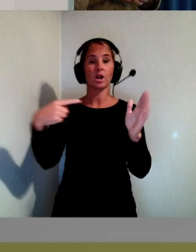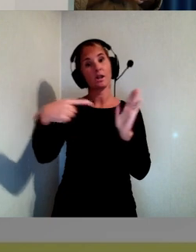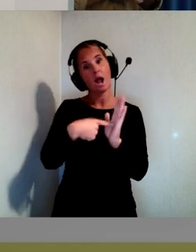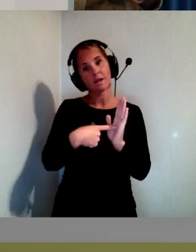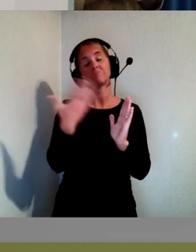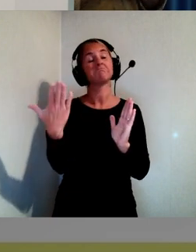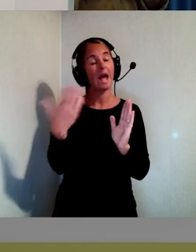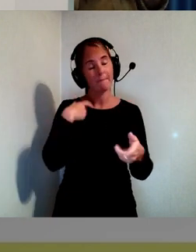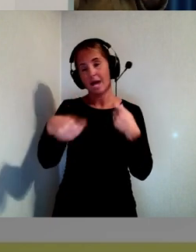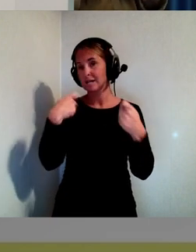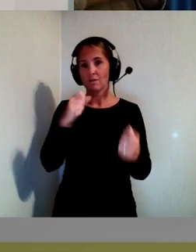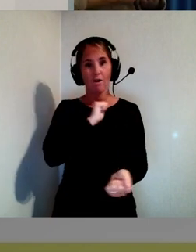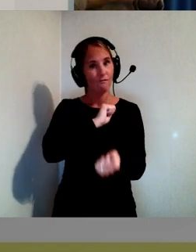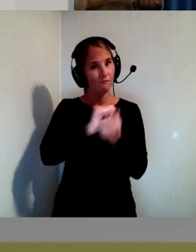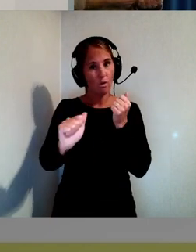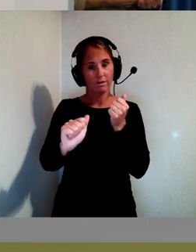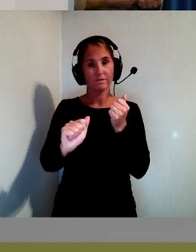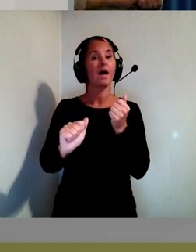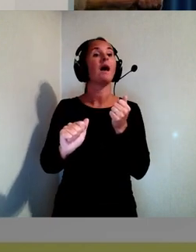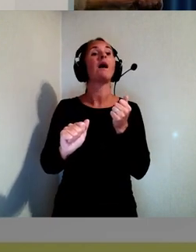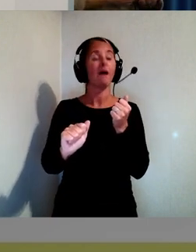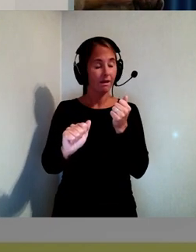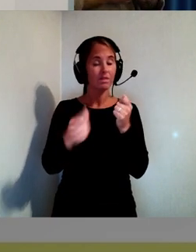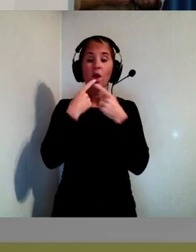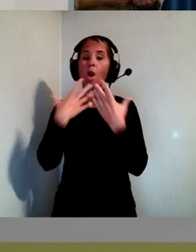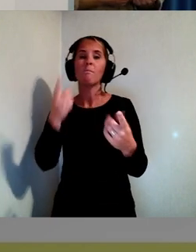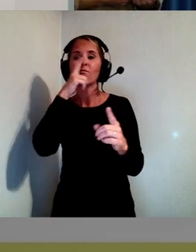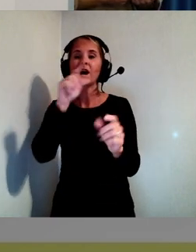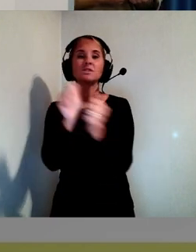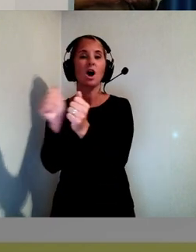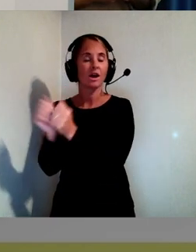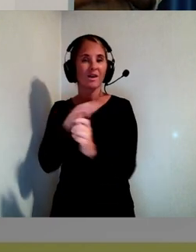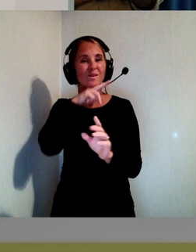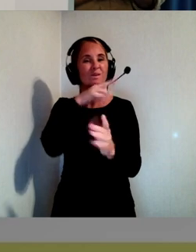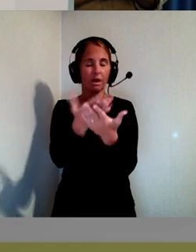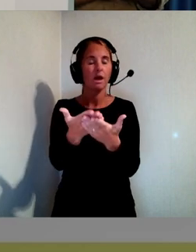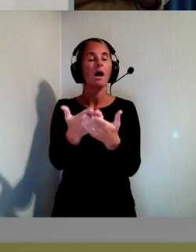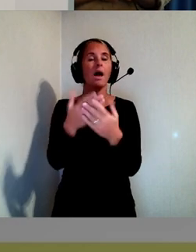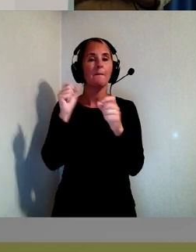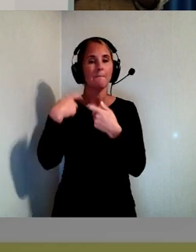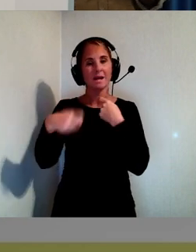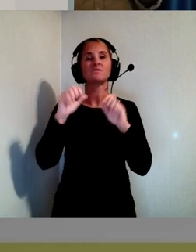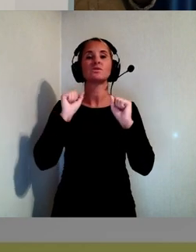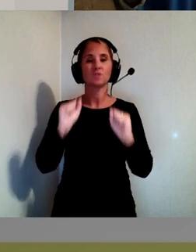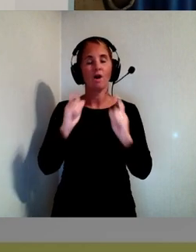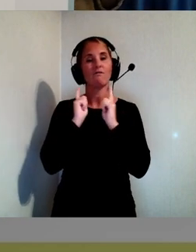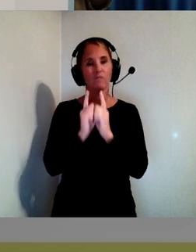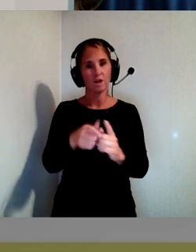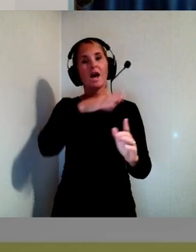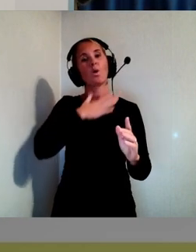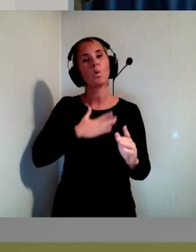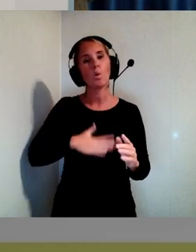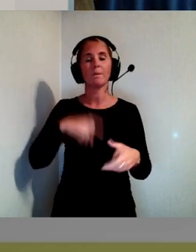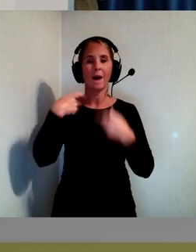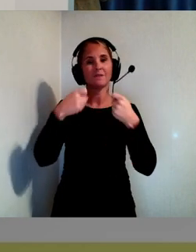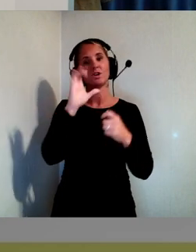inte marknadsföring vara vilseledande bland annat. marknadsföring ska följa god marknadsföringssed. Så om det skulle vara